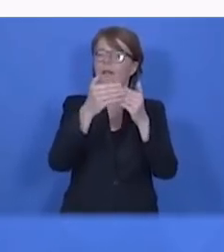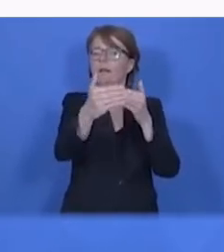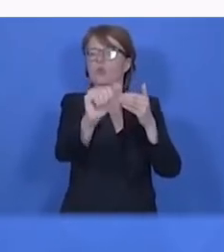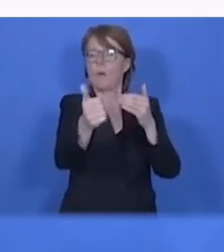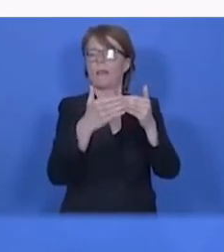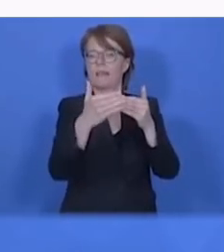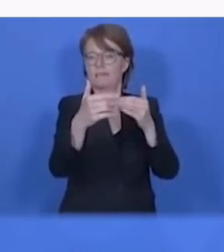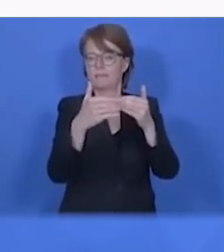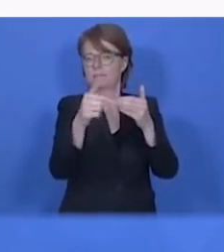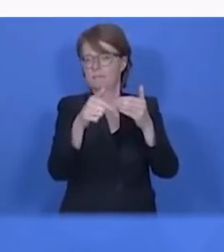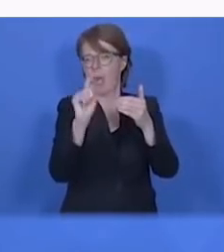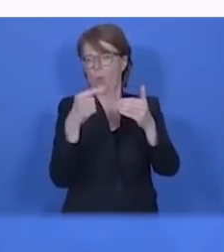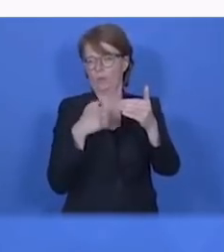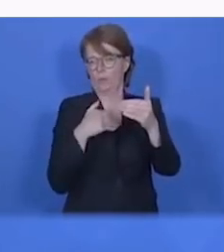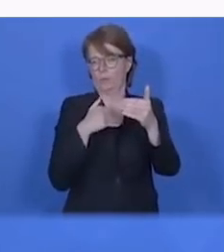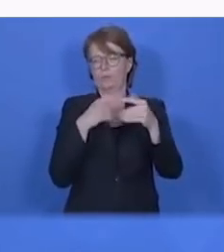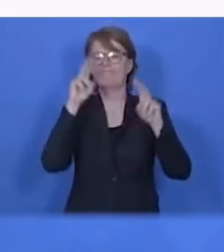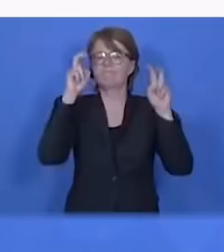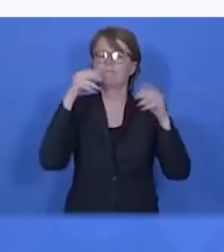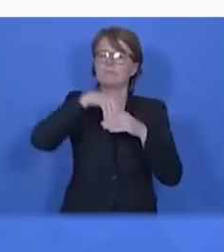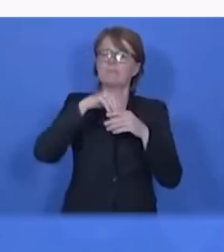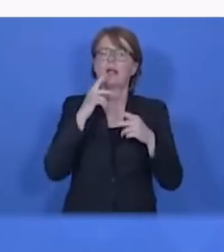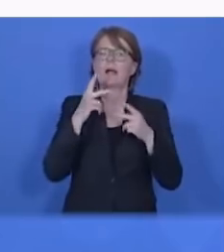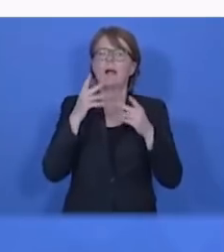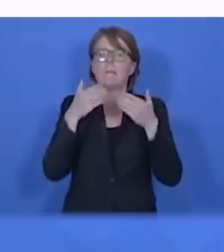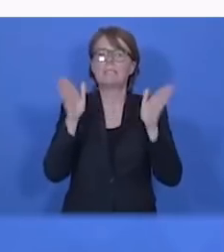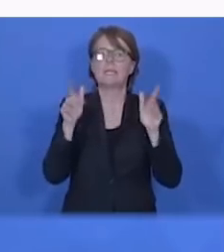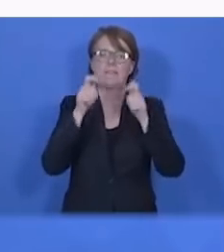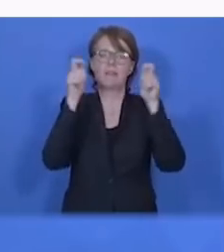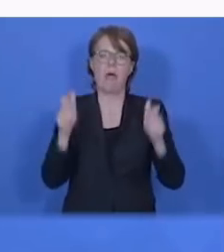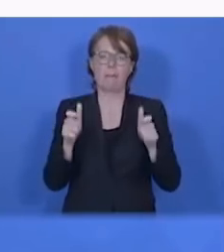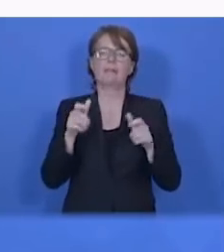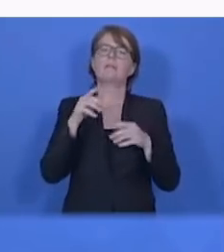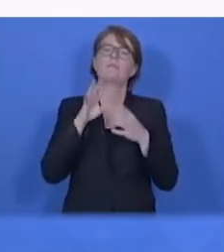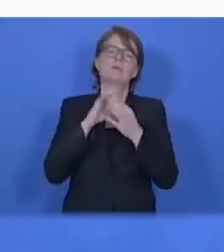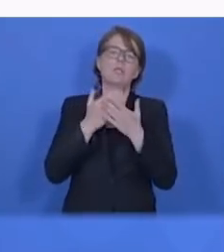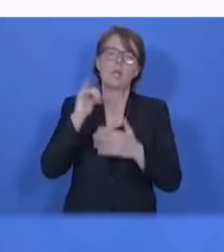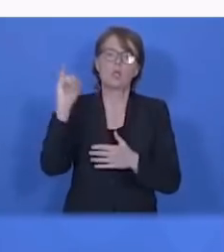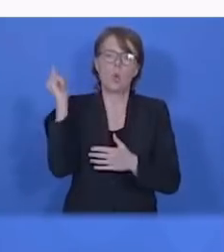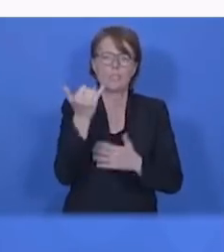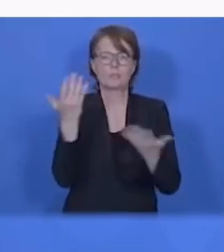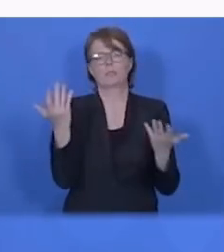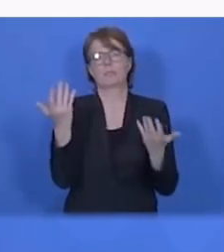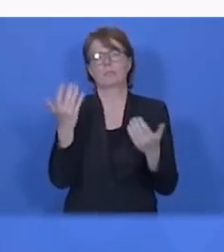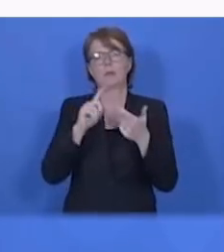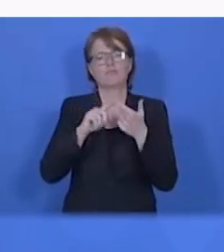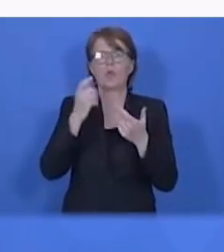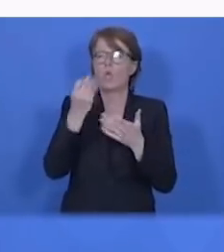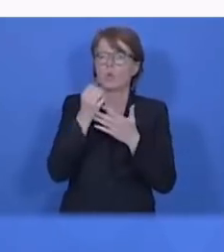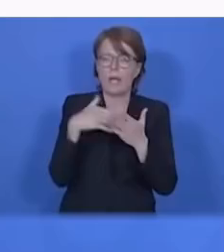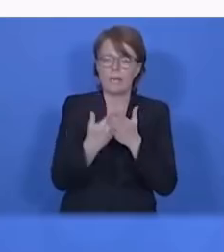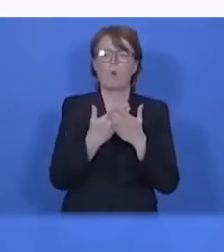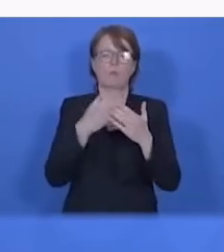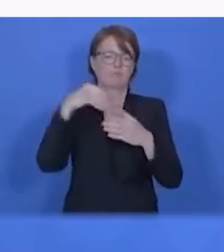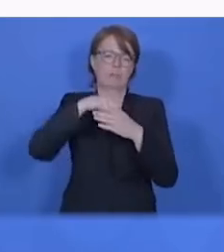یابید با یک کمک ناچیز پنجاه یوروی ما میتونیم به یک خانواده برای یکی دو ماه کمک کرده باشیم و